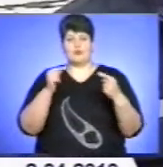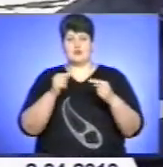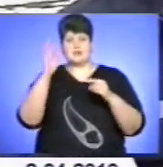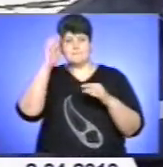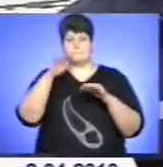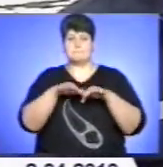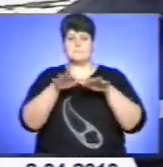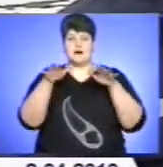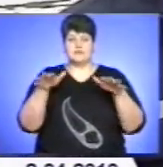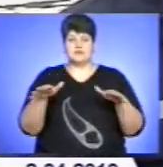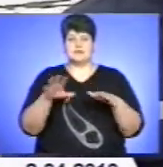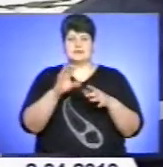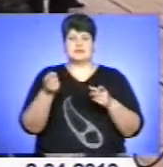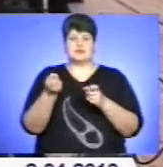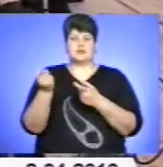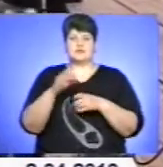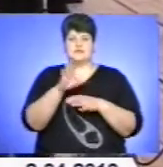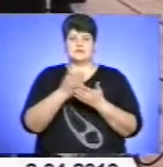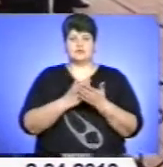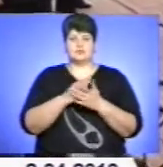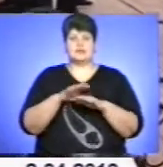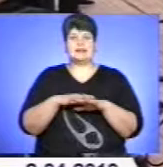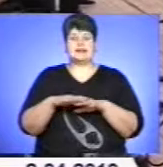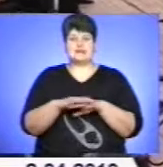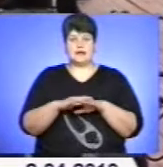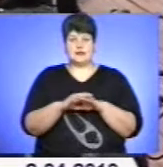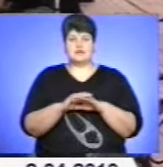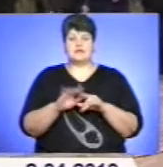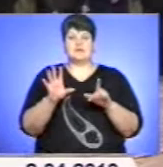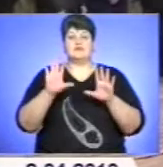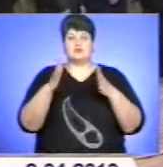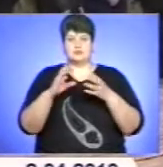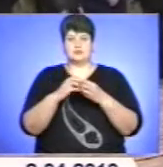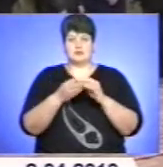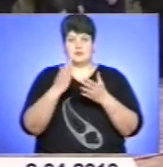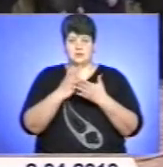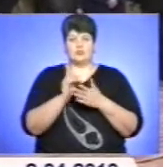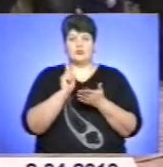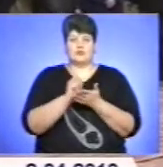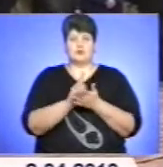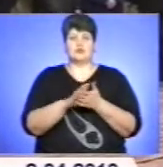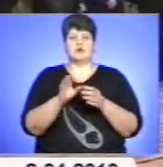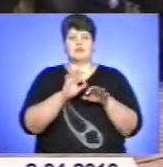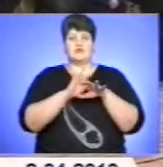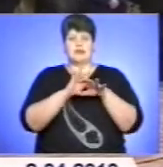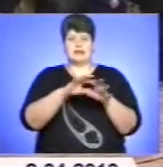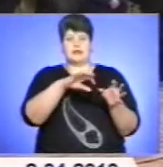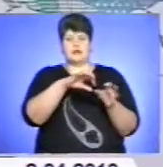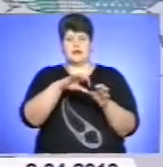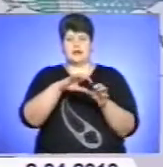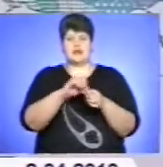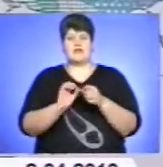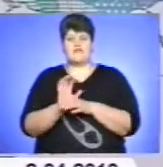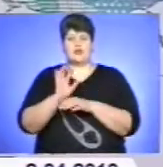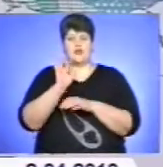взаємодії всіх служб і населення. Зокрема, у разі загрози тому чи іншому населеному пункту має бути проведена евакуація населення, а їхнє